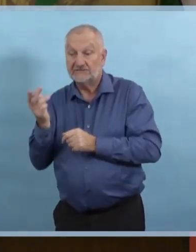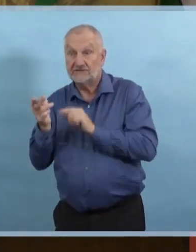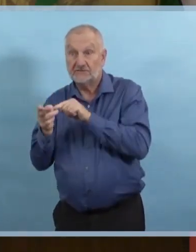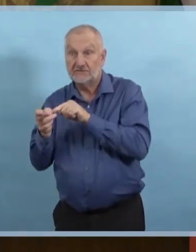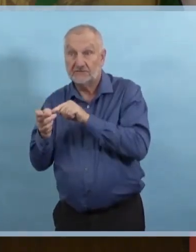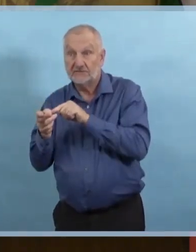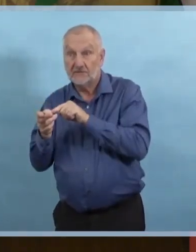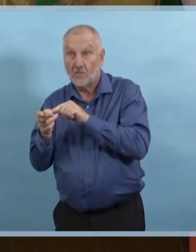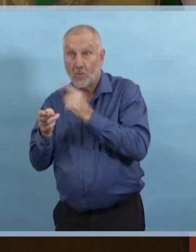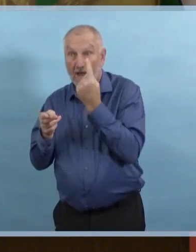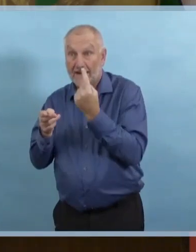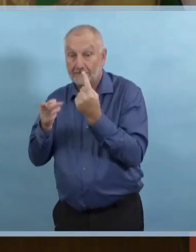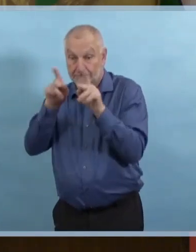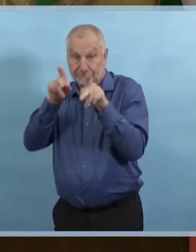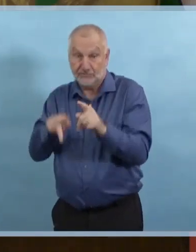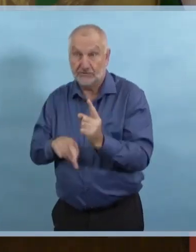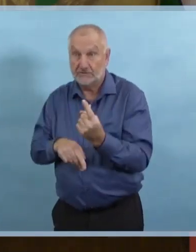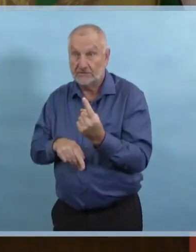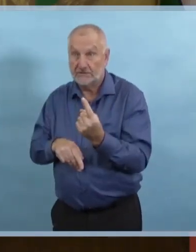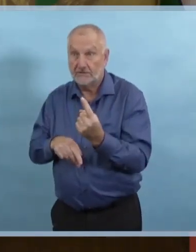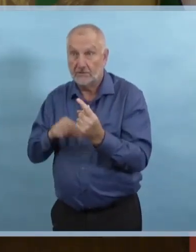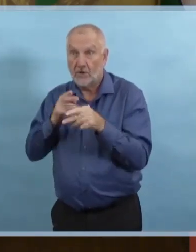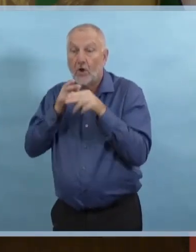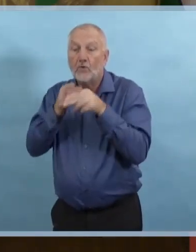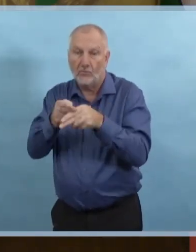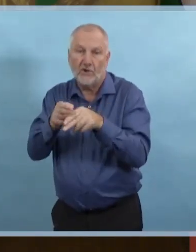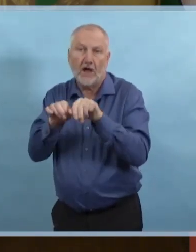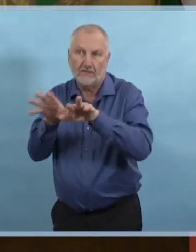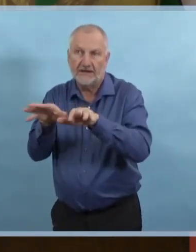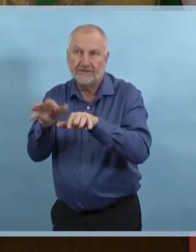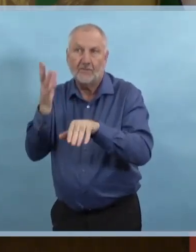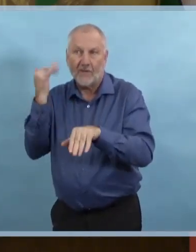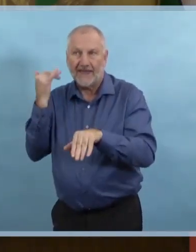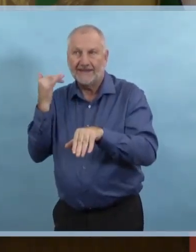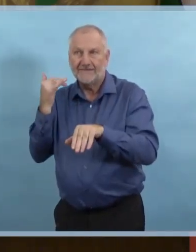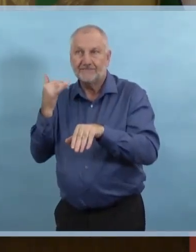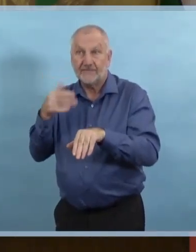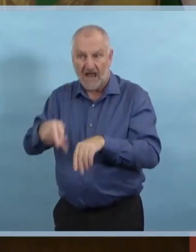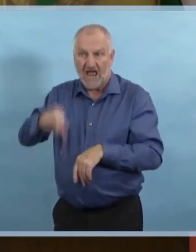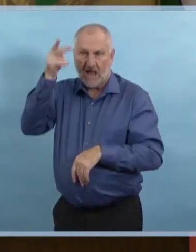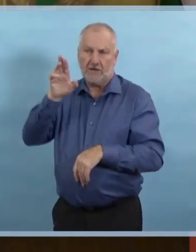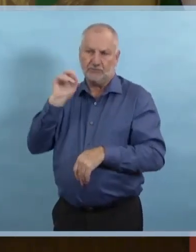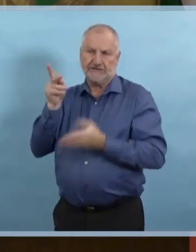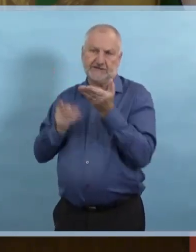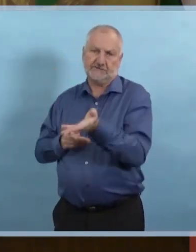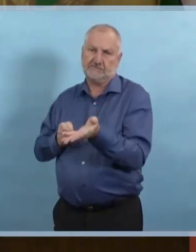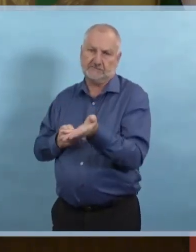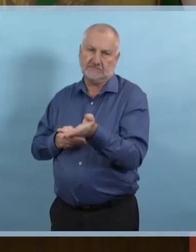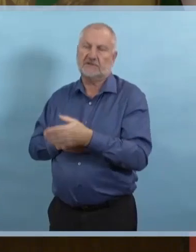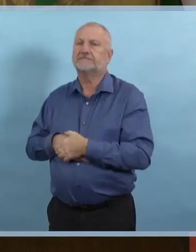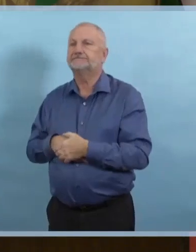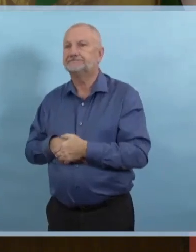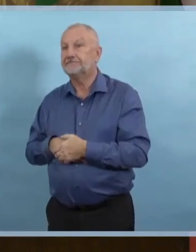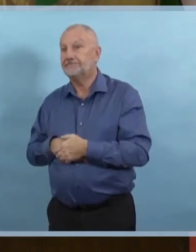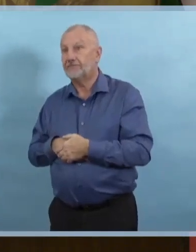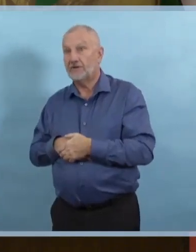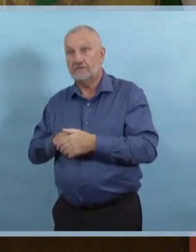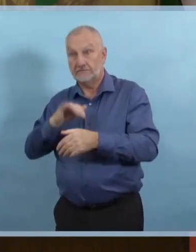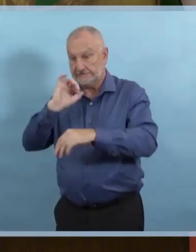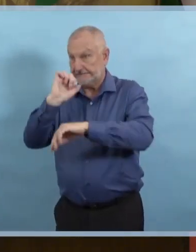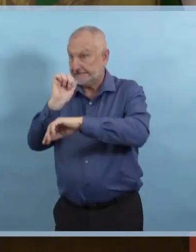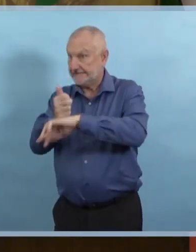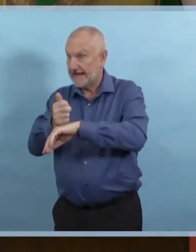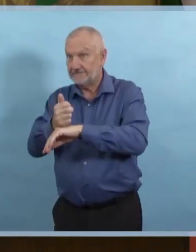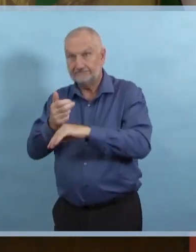ça met en œuvre immédiatement des mesures d'éclosion. Ce qui est l'isolement général, l'élimination des